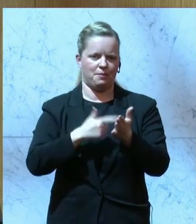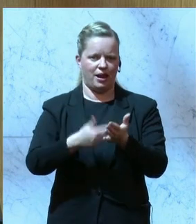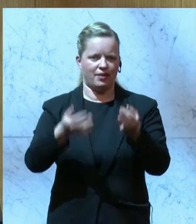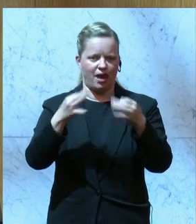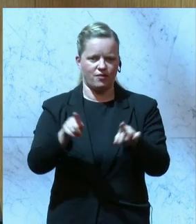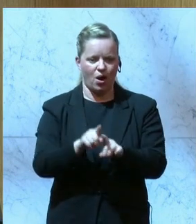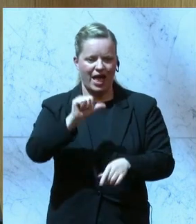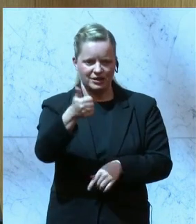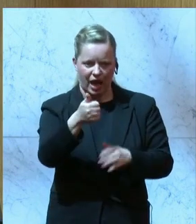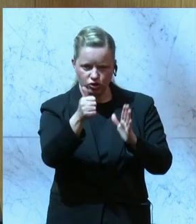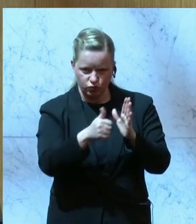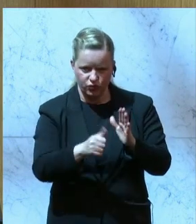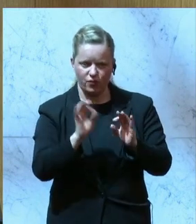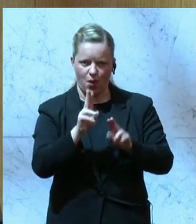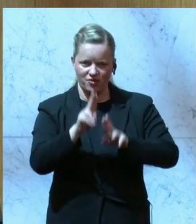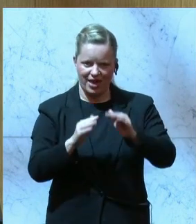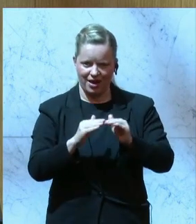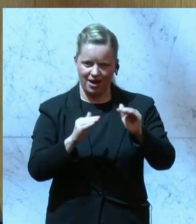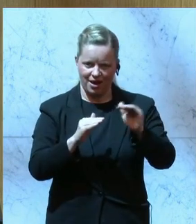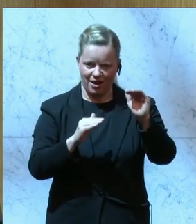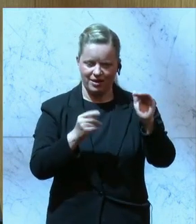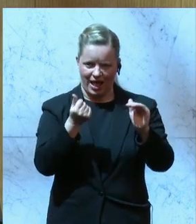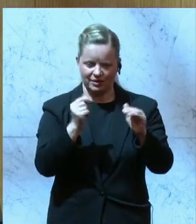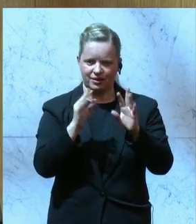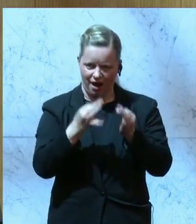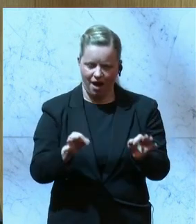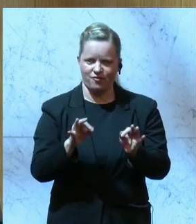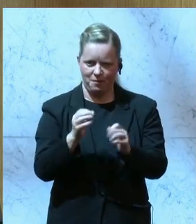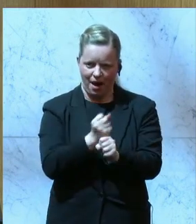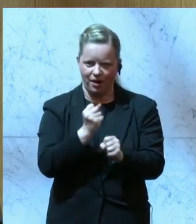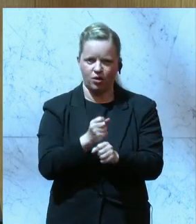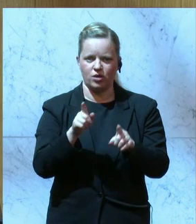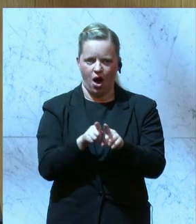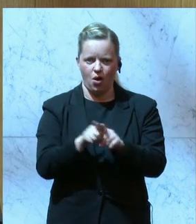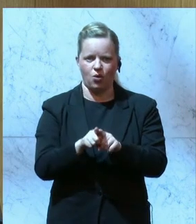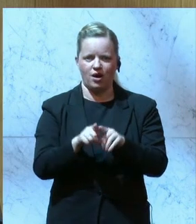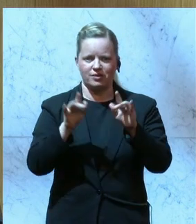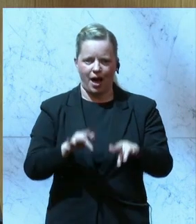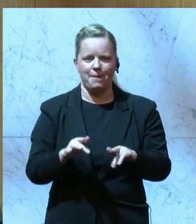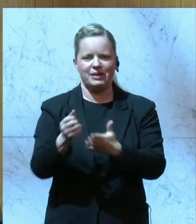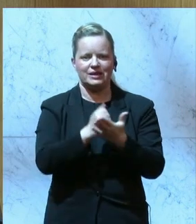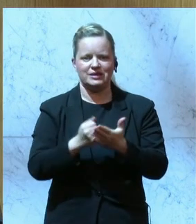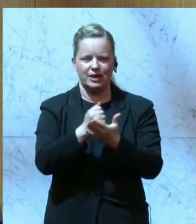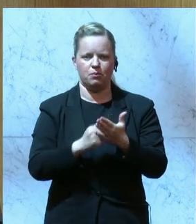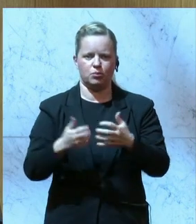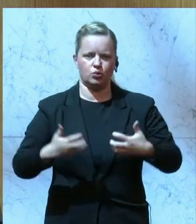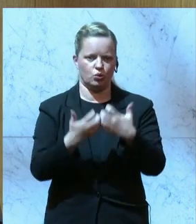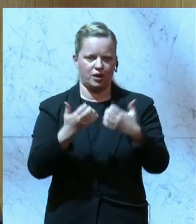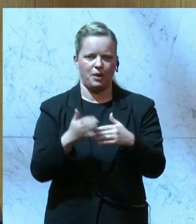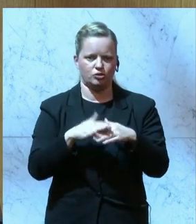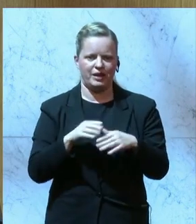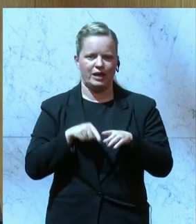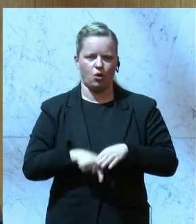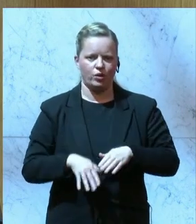Ersteinstufung für das Pflegegeld vornehmen und Medizinprodukte wie im Kontinenzbedarf auch beim ersten Gebrauch